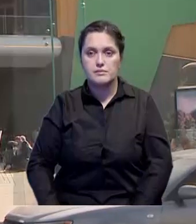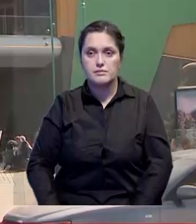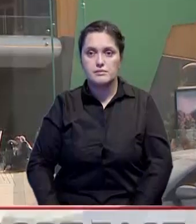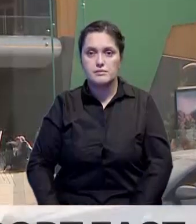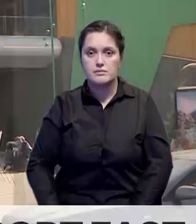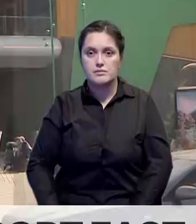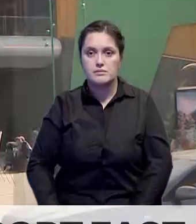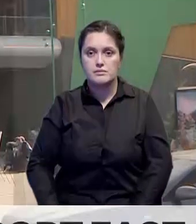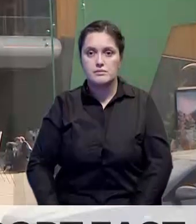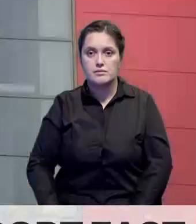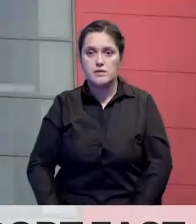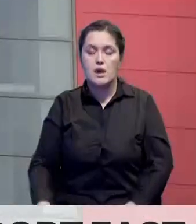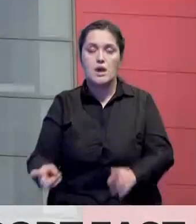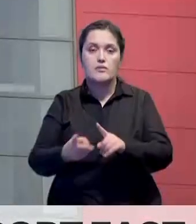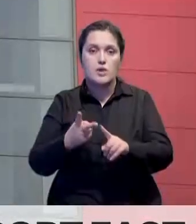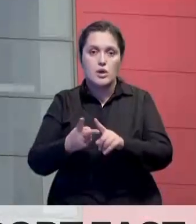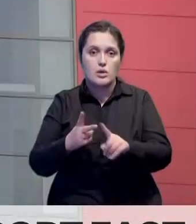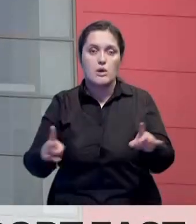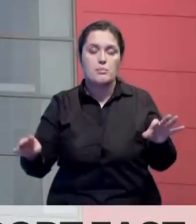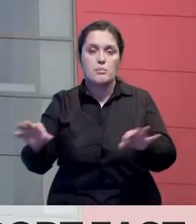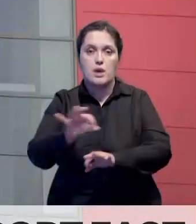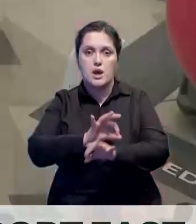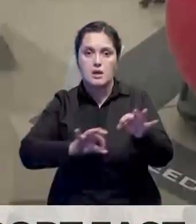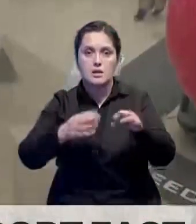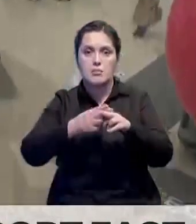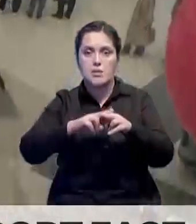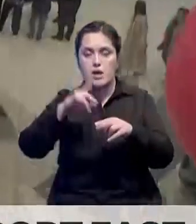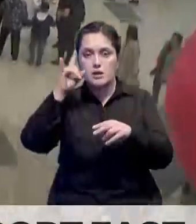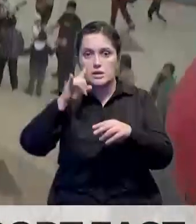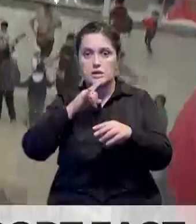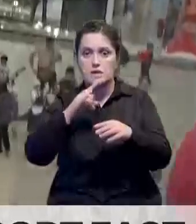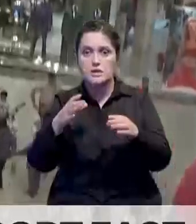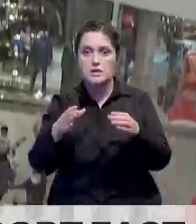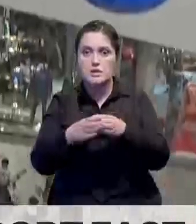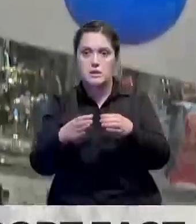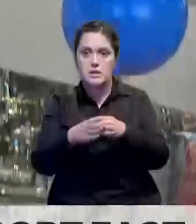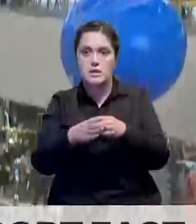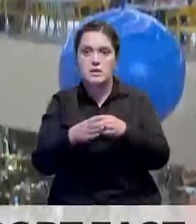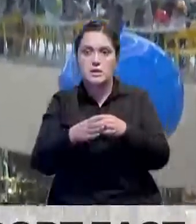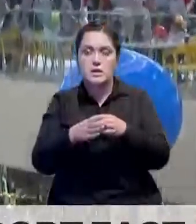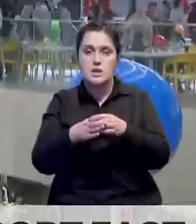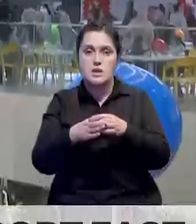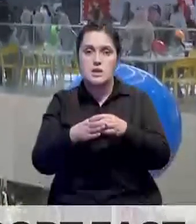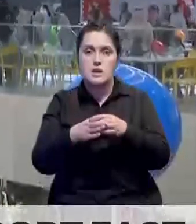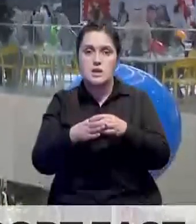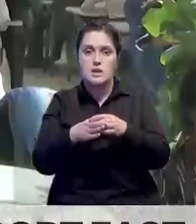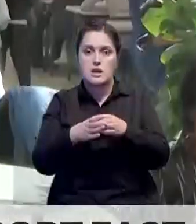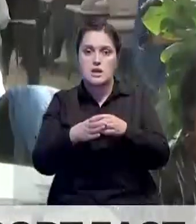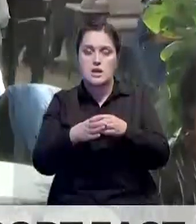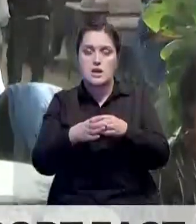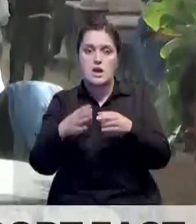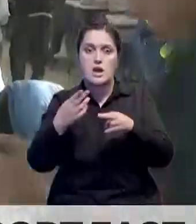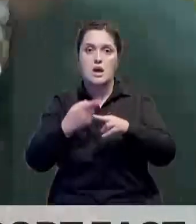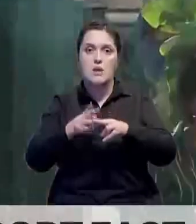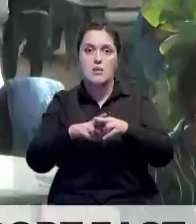Это уже второй проект «Лайфстайл Мола» в казахстанской девелоперской компании «Евразия Ред». Масштабы его действительно удивляют. Имеется